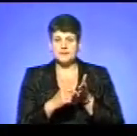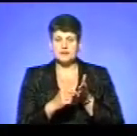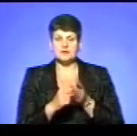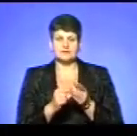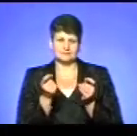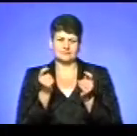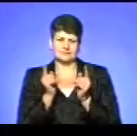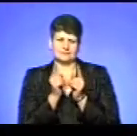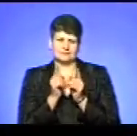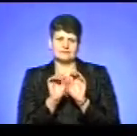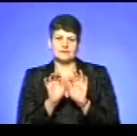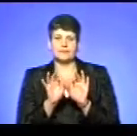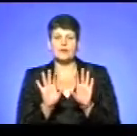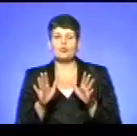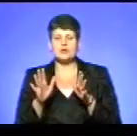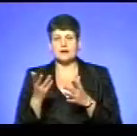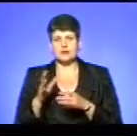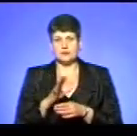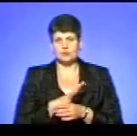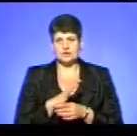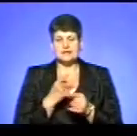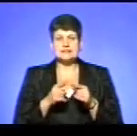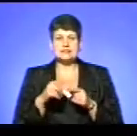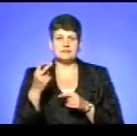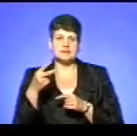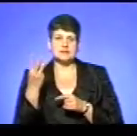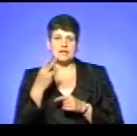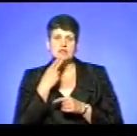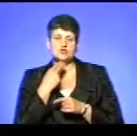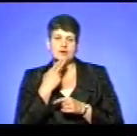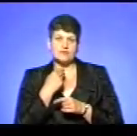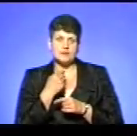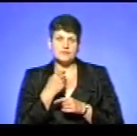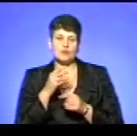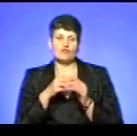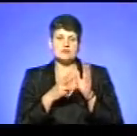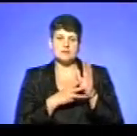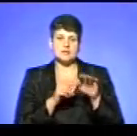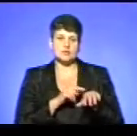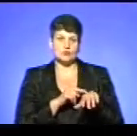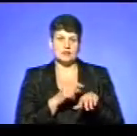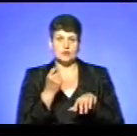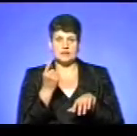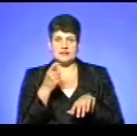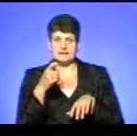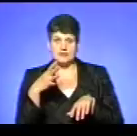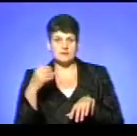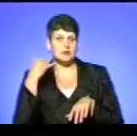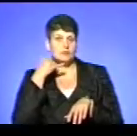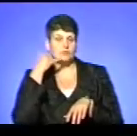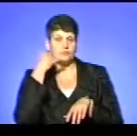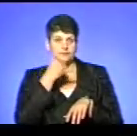хронологію тих подій, які відбувалися. Це 23 червня о 18 годині 11 хвилин ми отримали